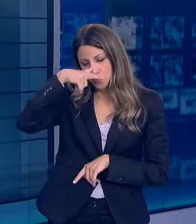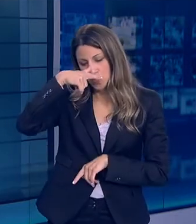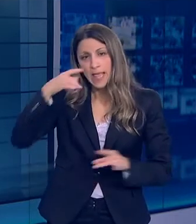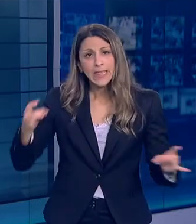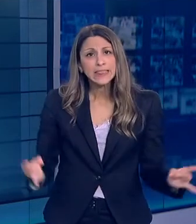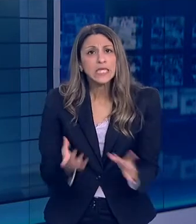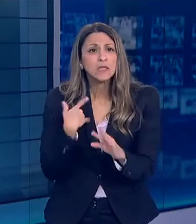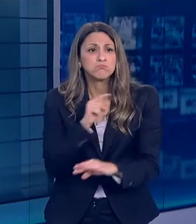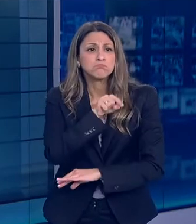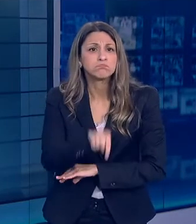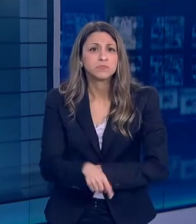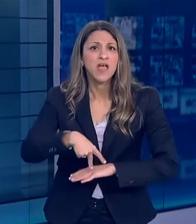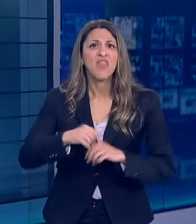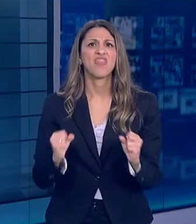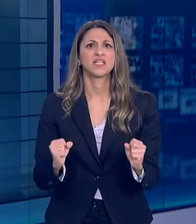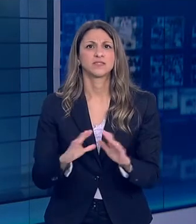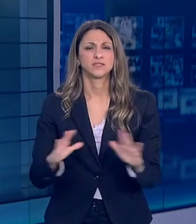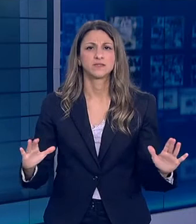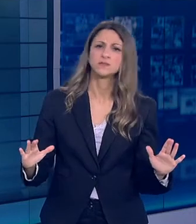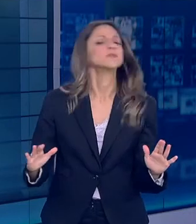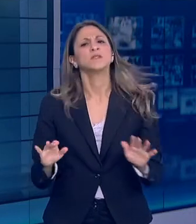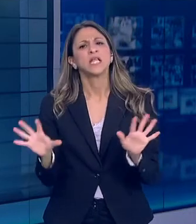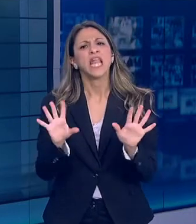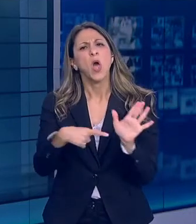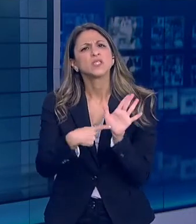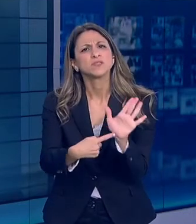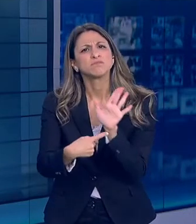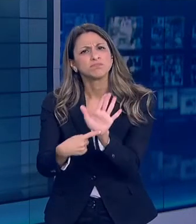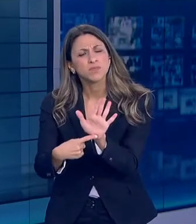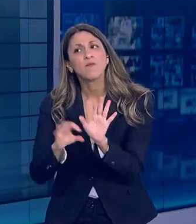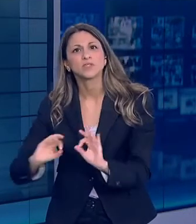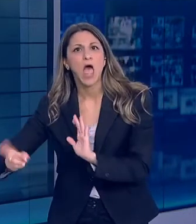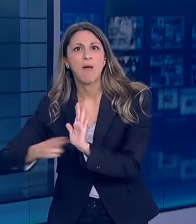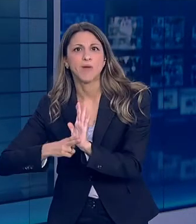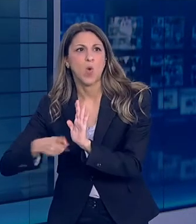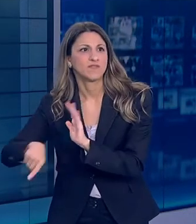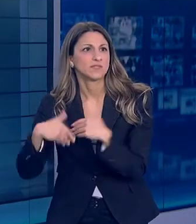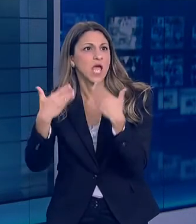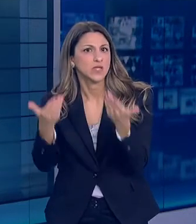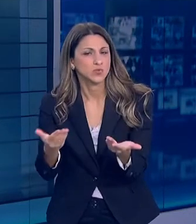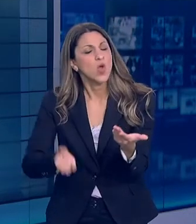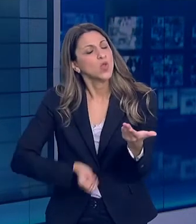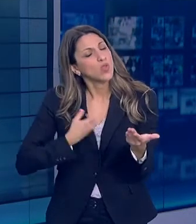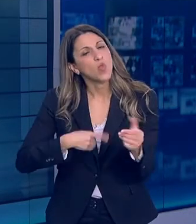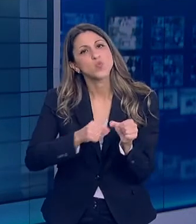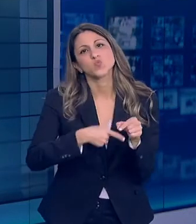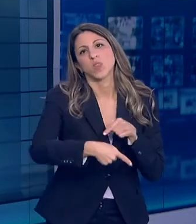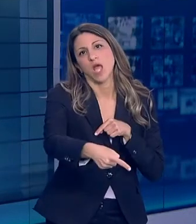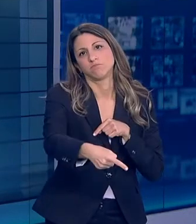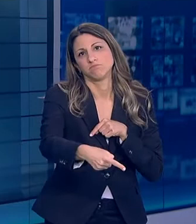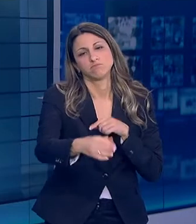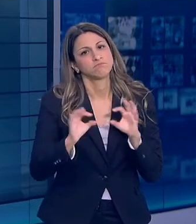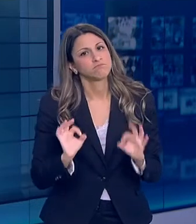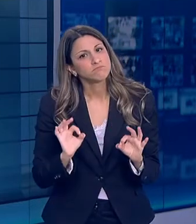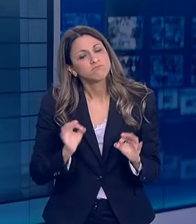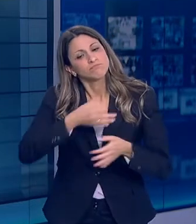κοντά σας τόσο κοντά σας μέσω του τηλεοπτικού φακού και μέσω απαγορευτικού και αισθάνθηκα κοντά σας κι ας μην επικοινωνούσαμε